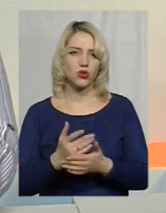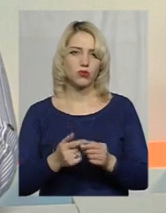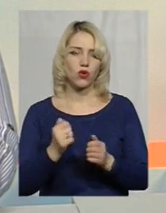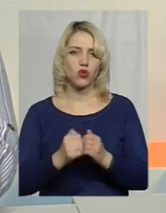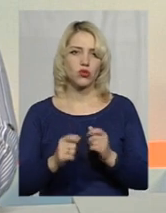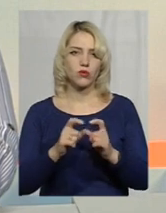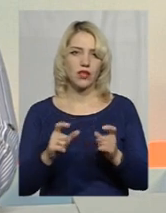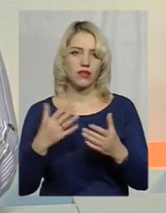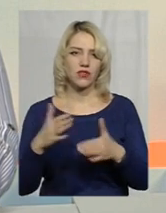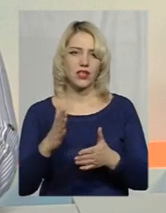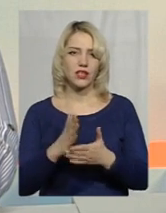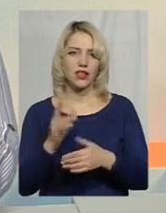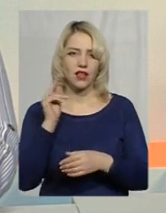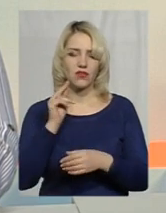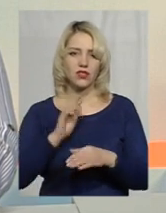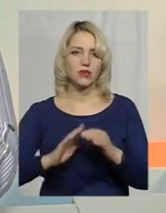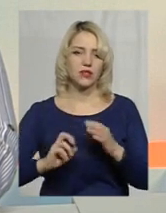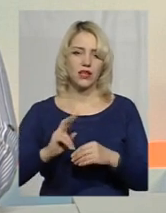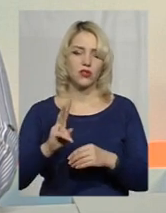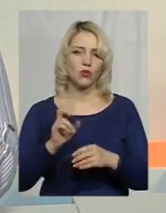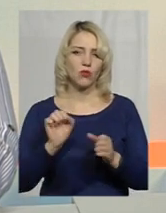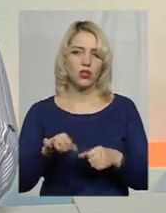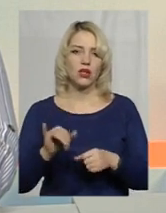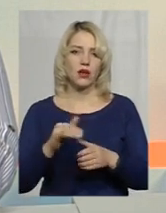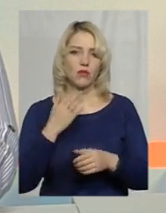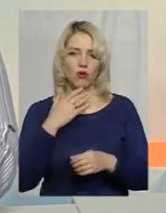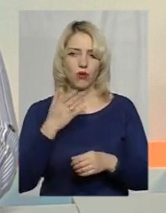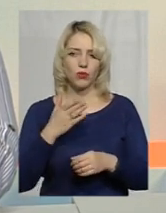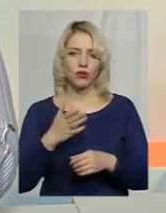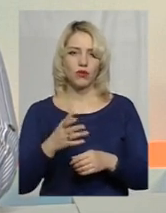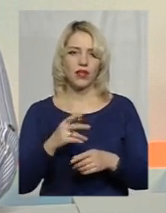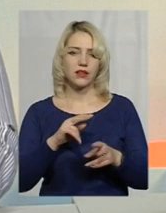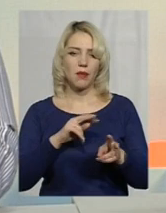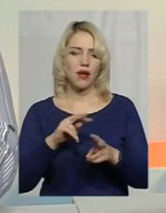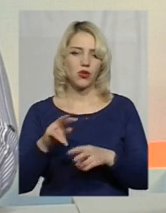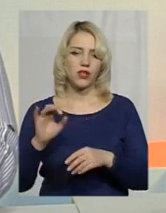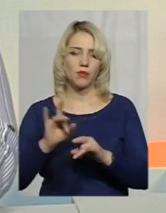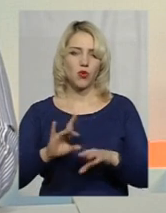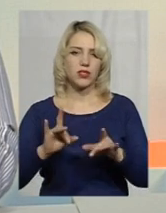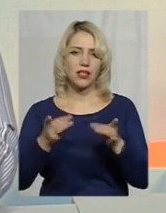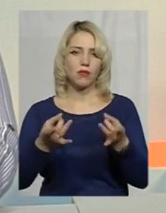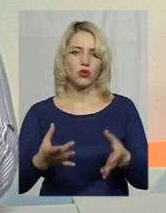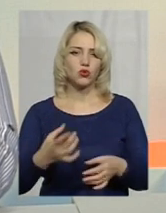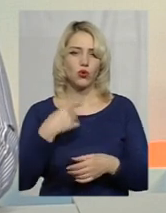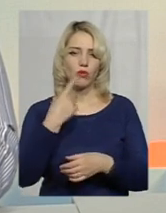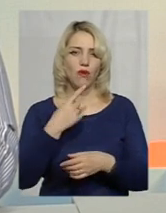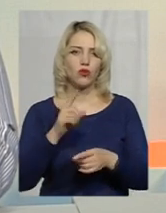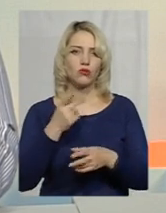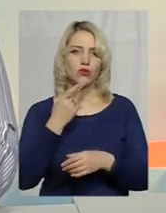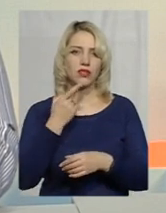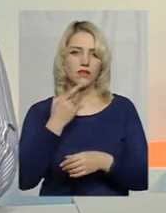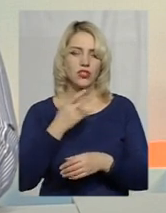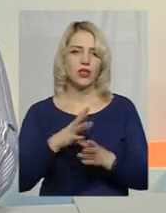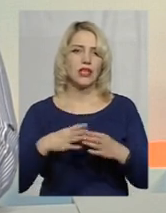навчені спеціалісти, які можуть і прокоментувати патронати, пояснити простою мовою, бо зазвичай сім'ї